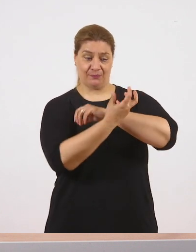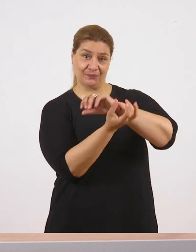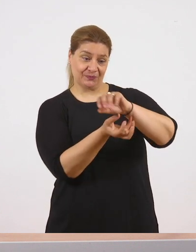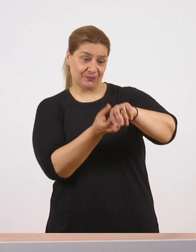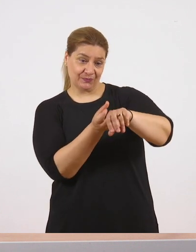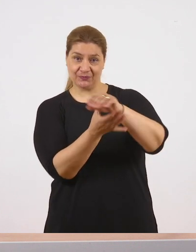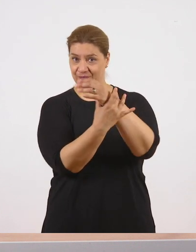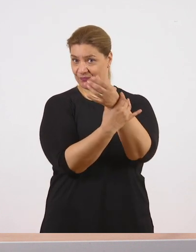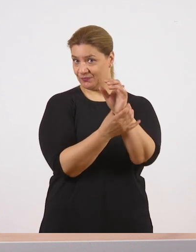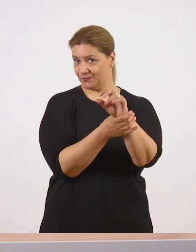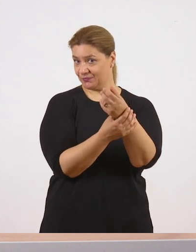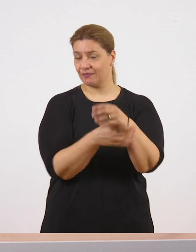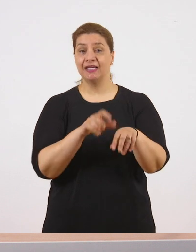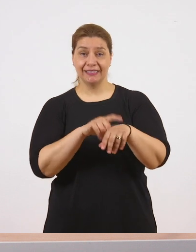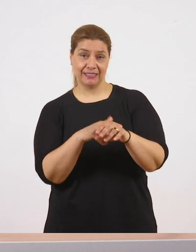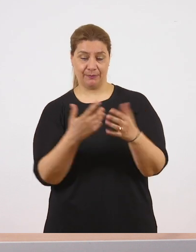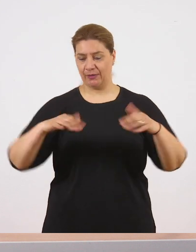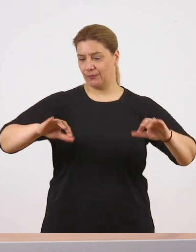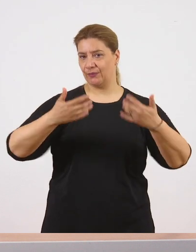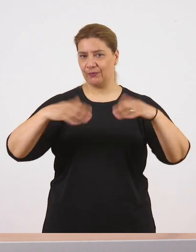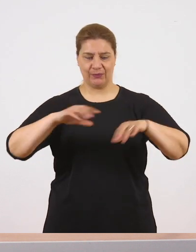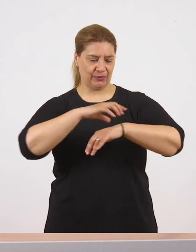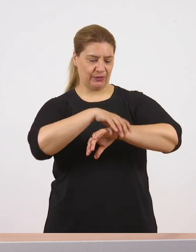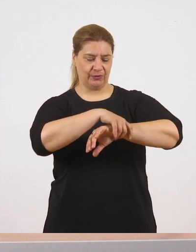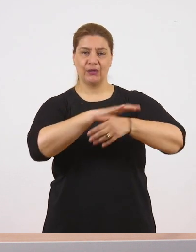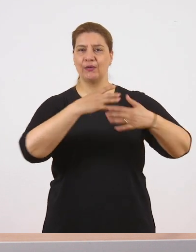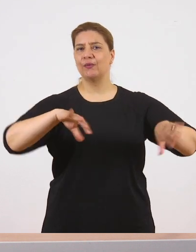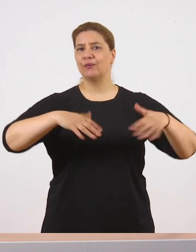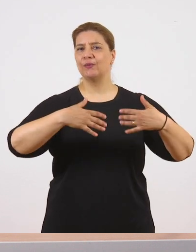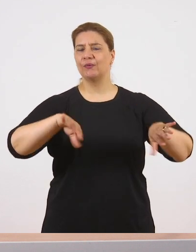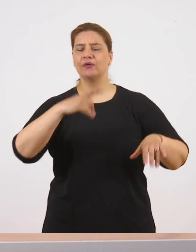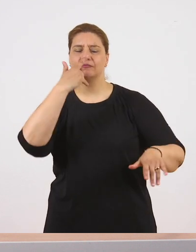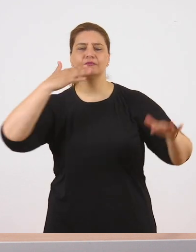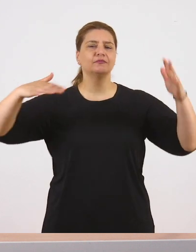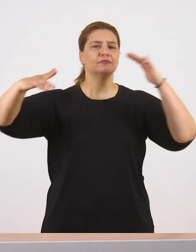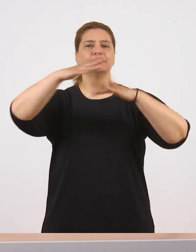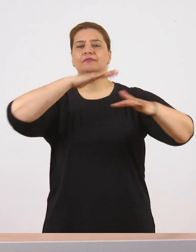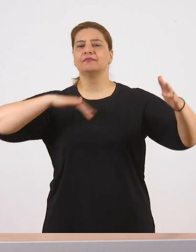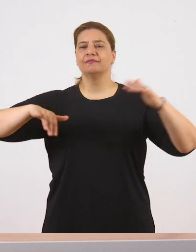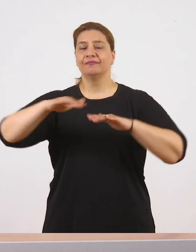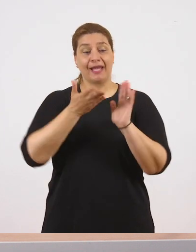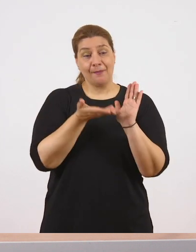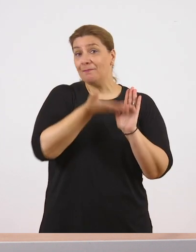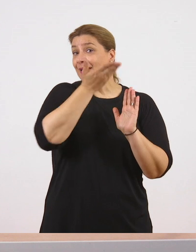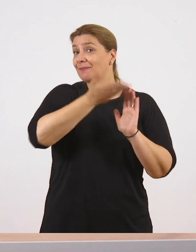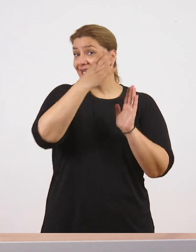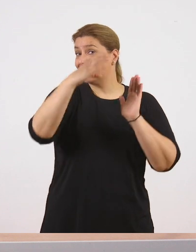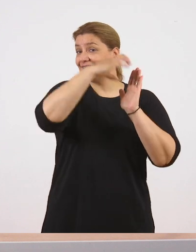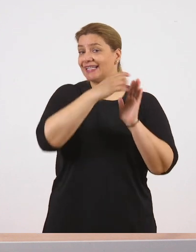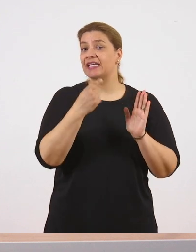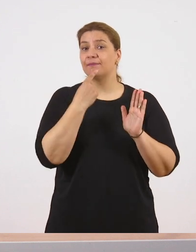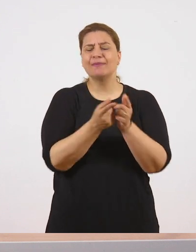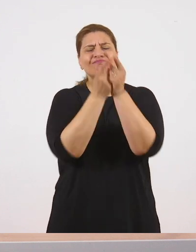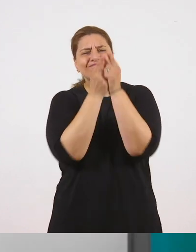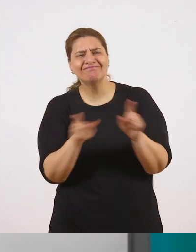Σε κάθε κίνηση των χεριών της οι γαρδένιες μου σχοβολούν. Μας έχει πει και στην προηγούμενη παράγραφο ότι το πιο